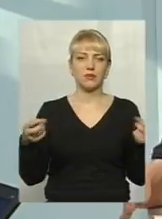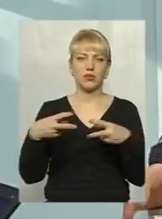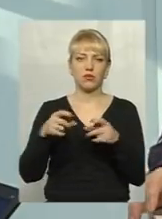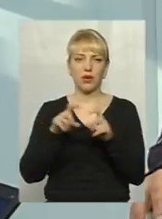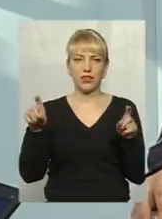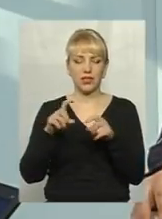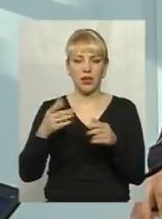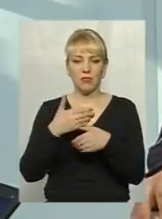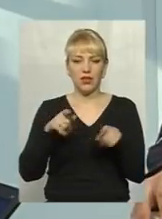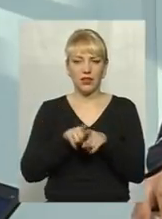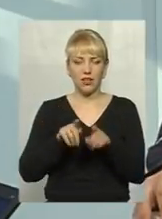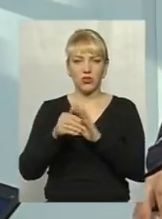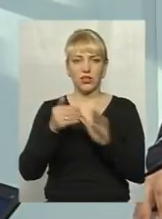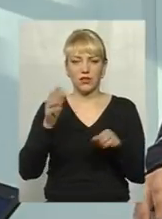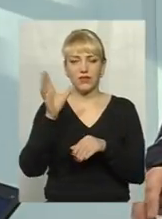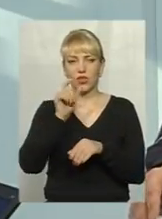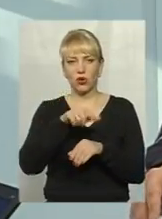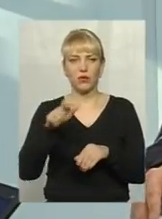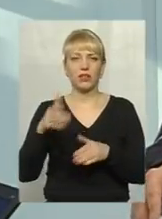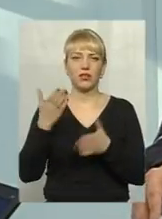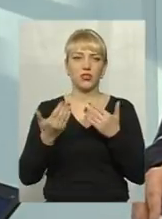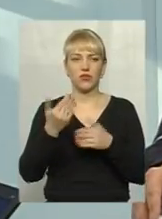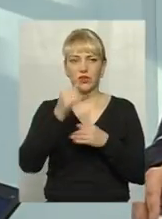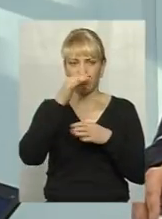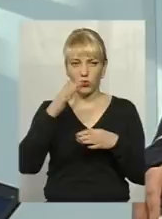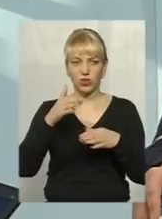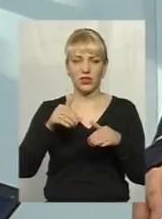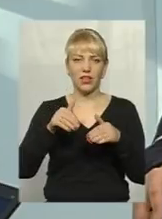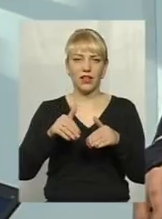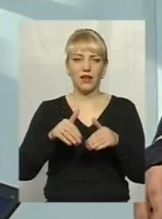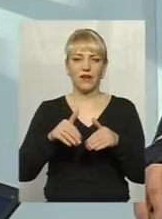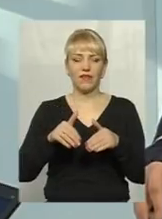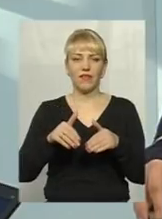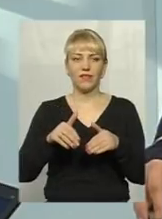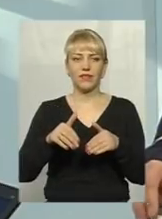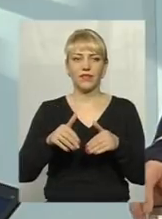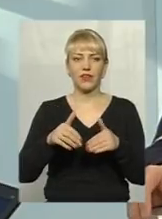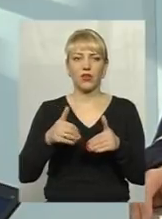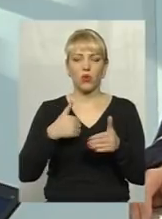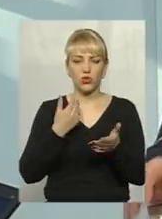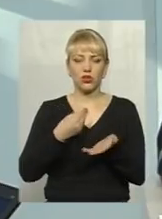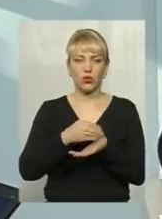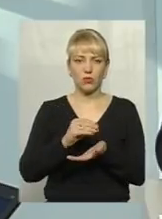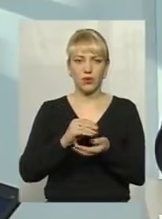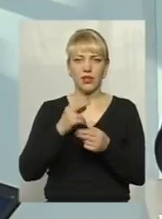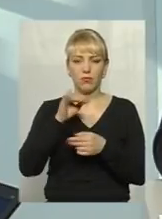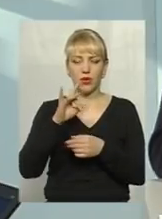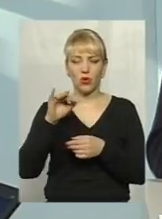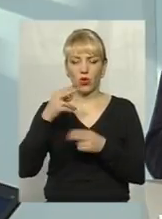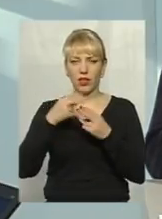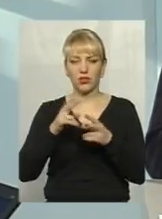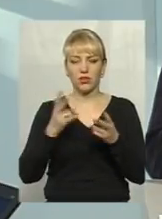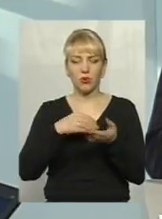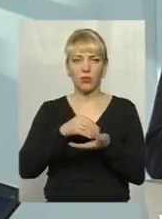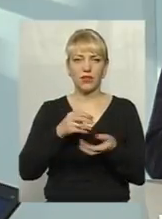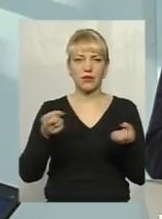Ми також закликаємо всіх громадян, якщо ви не можете втриматися від цієї спокуси, а все ж таки використати піротехніку, це, звичайно, купувати тільки